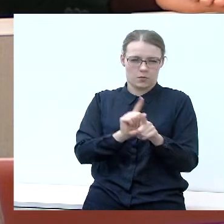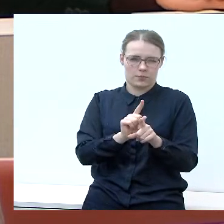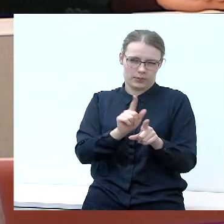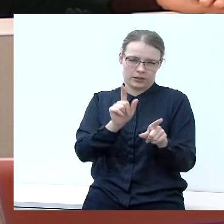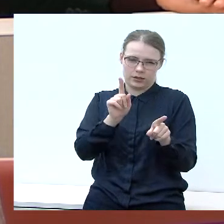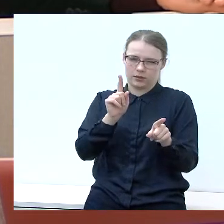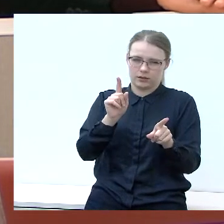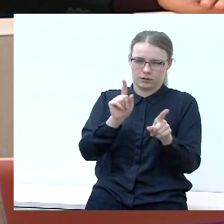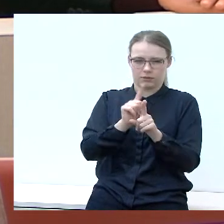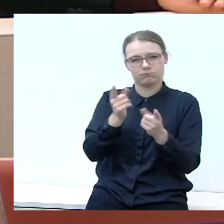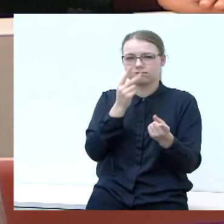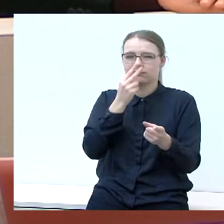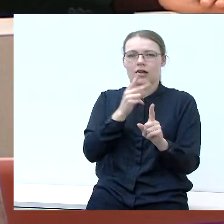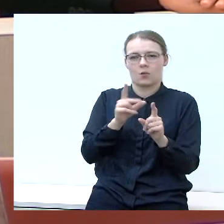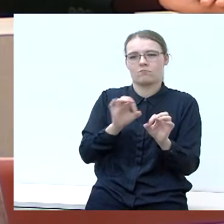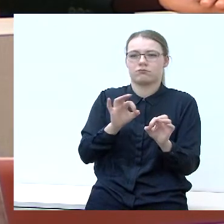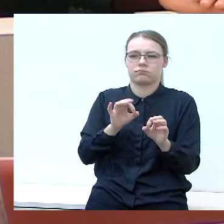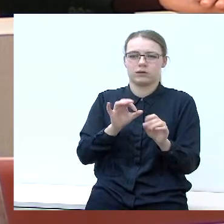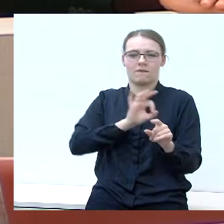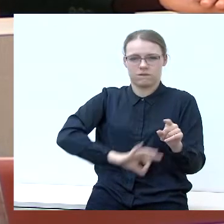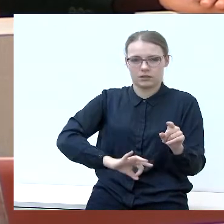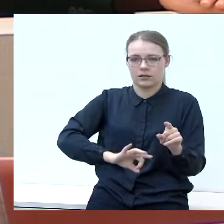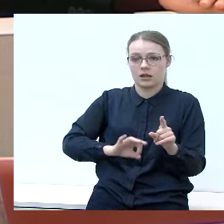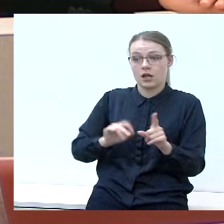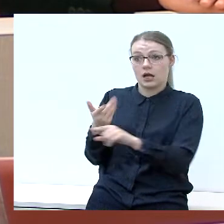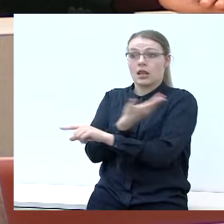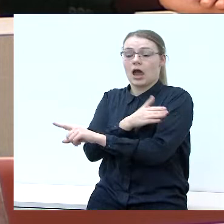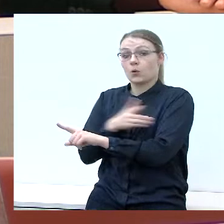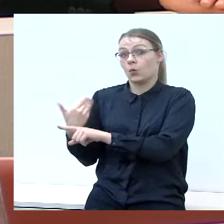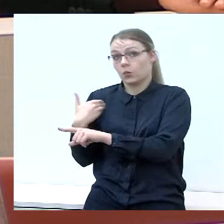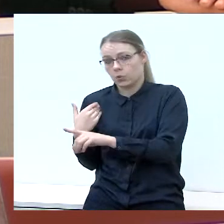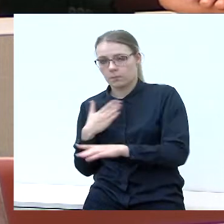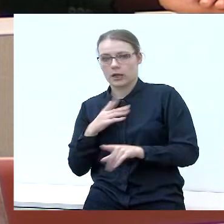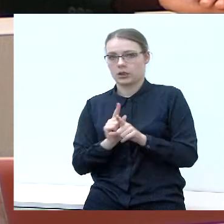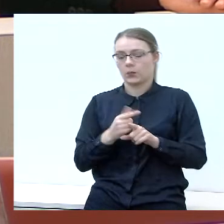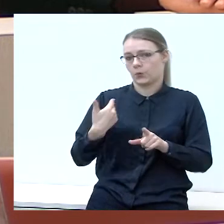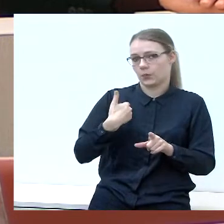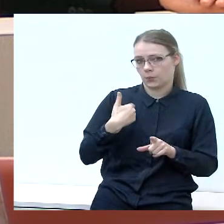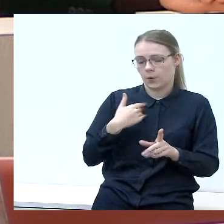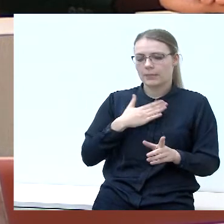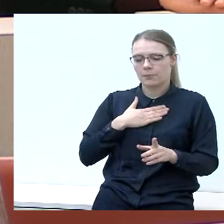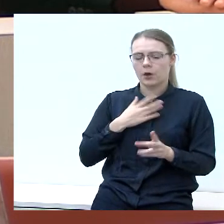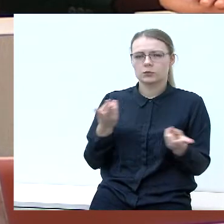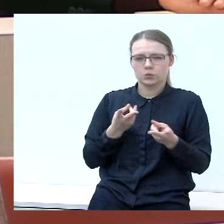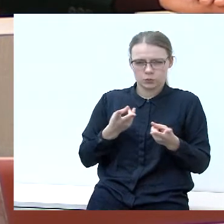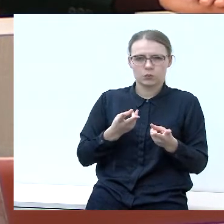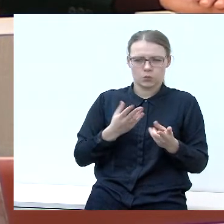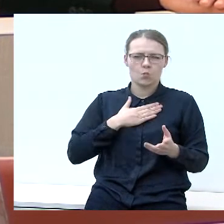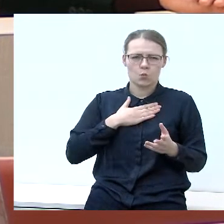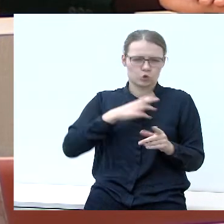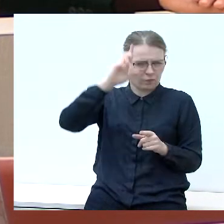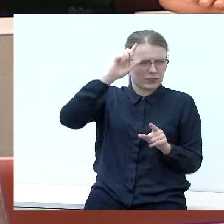kalbėjau. Tai tikrai ten dėl inicityva yra ir iš Lenkų pusės, bet mes norėjome daugiau pagalbos ir iš mūsų